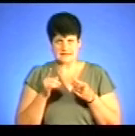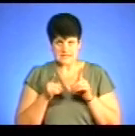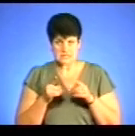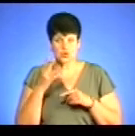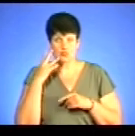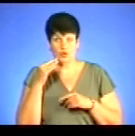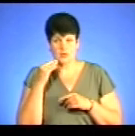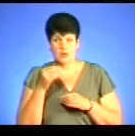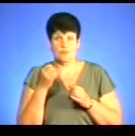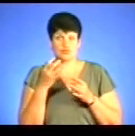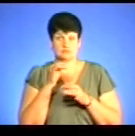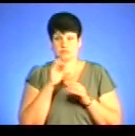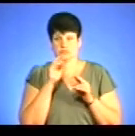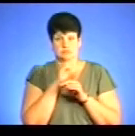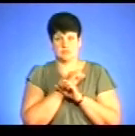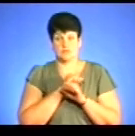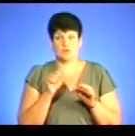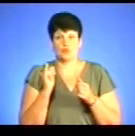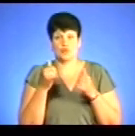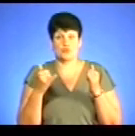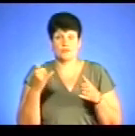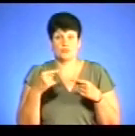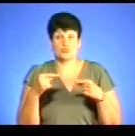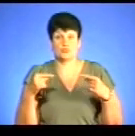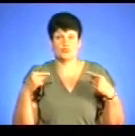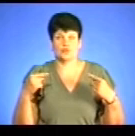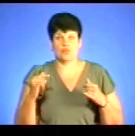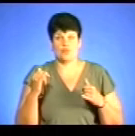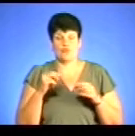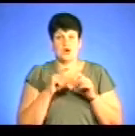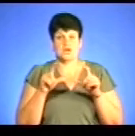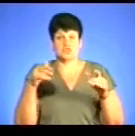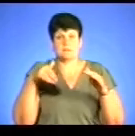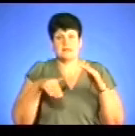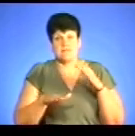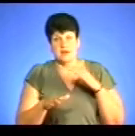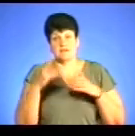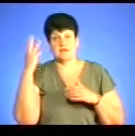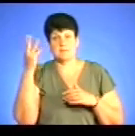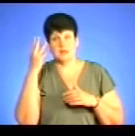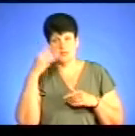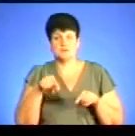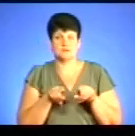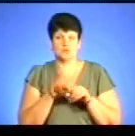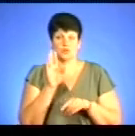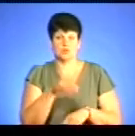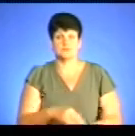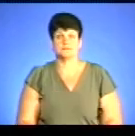Молдавії, просто нереально. Її можуть розливати у будь-якому гаражі чи підвалі. І Хмельниччина – не виключення.